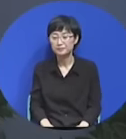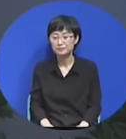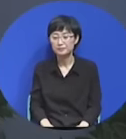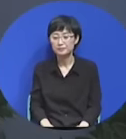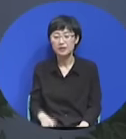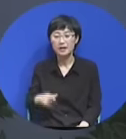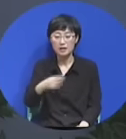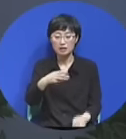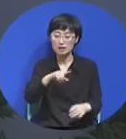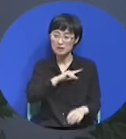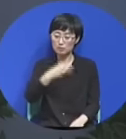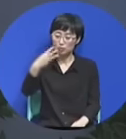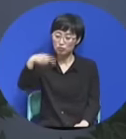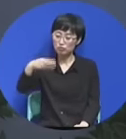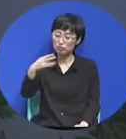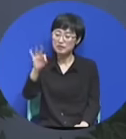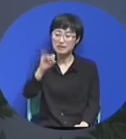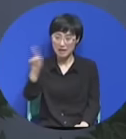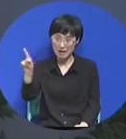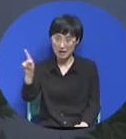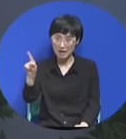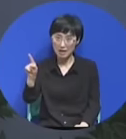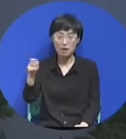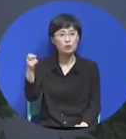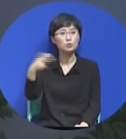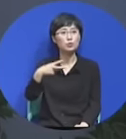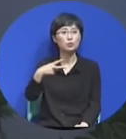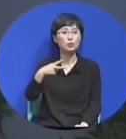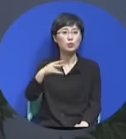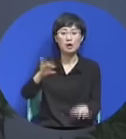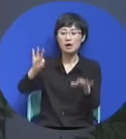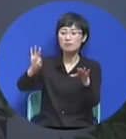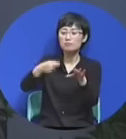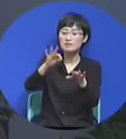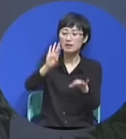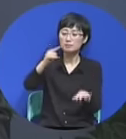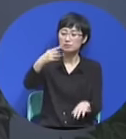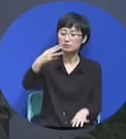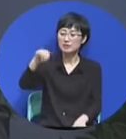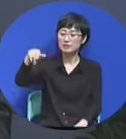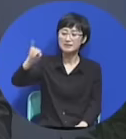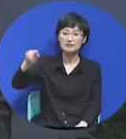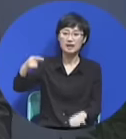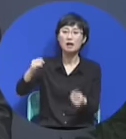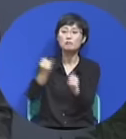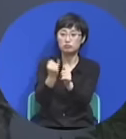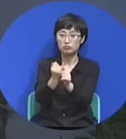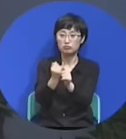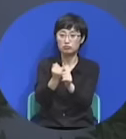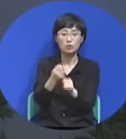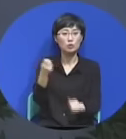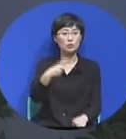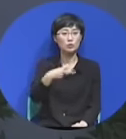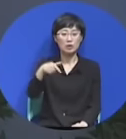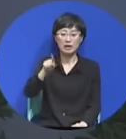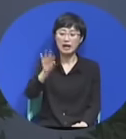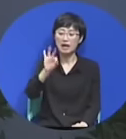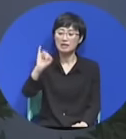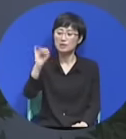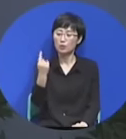루디아 브리스 가 가 가 이런 사람들 보세요. 빌레몬